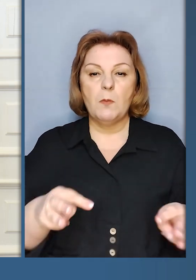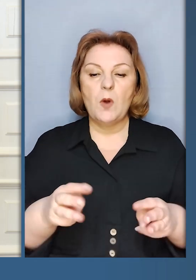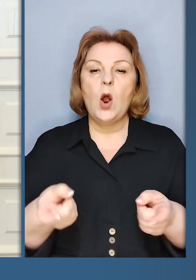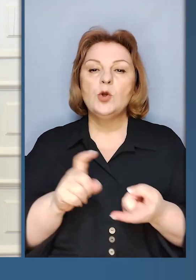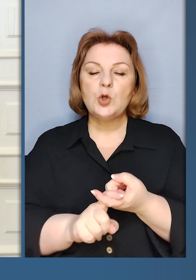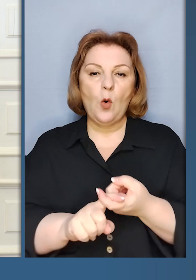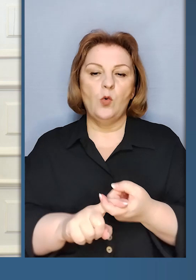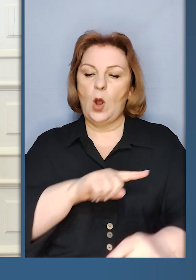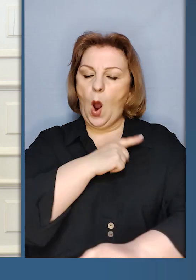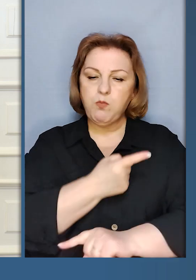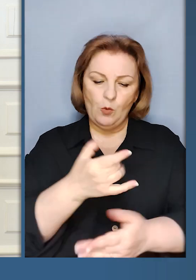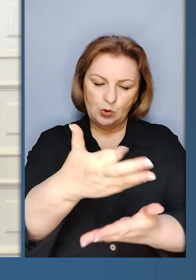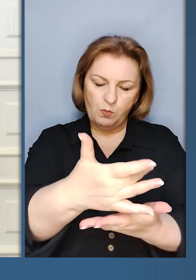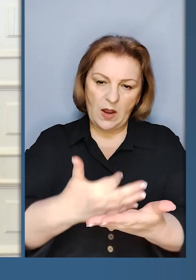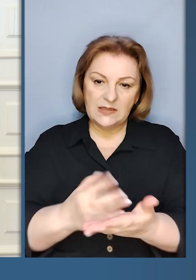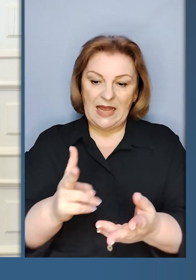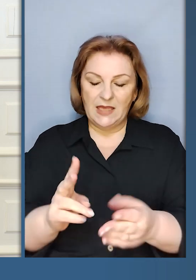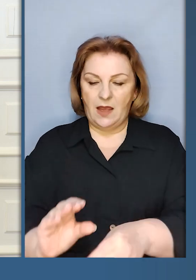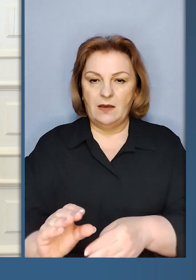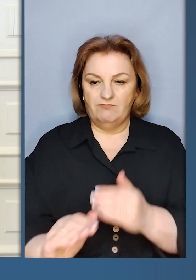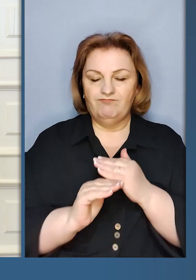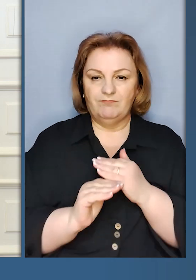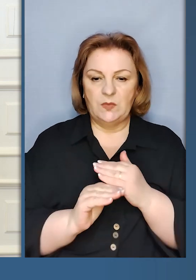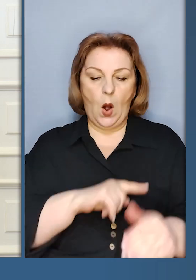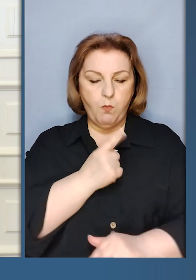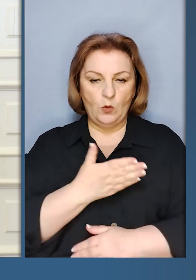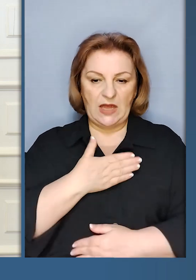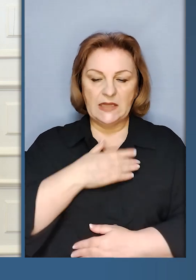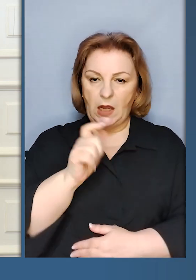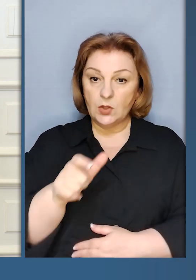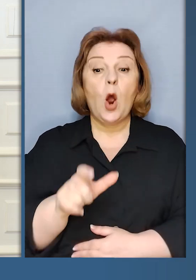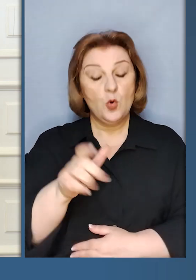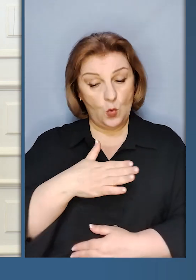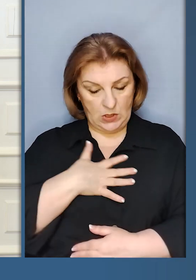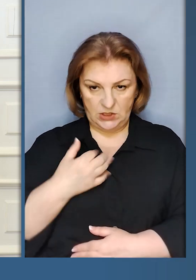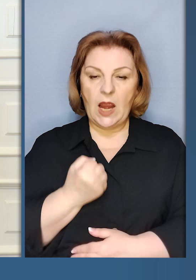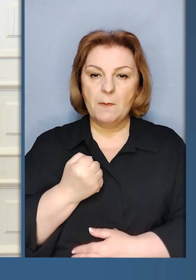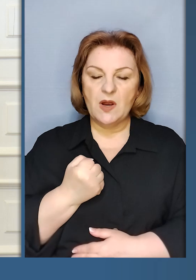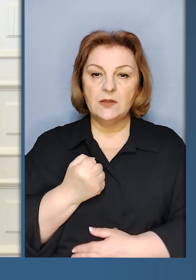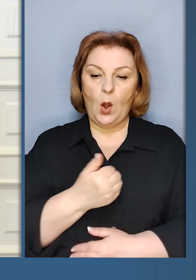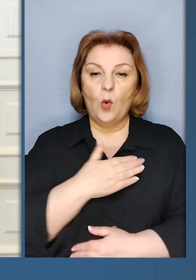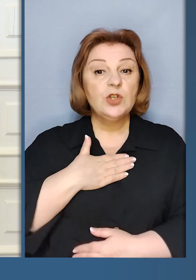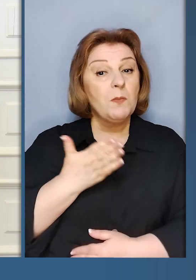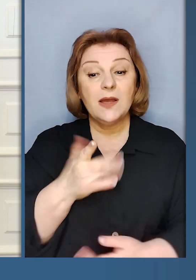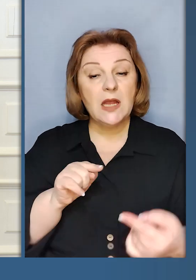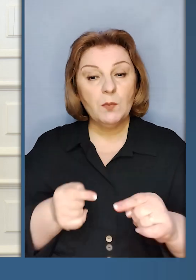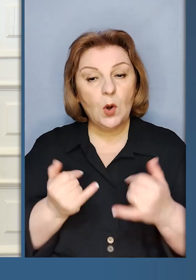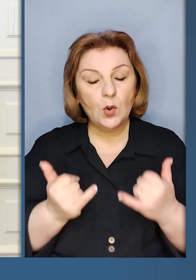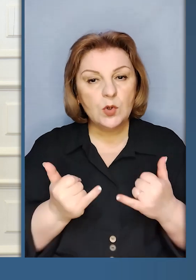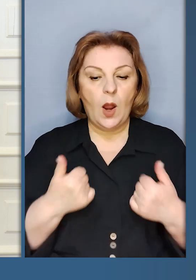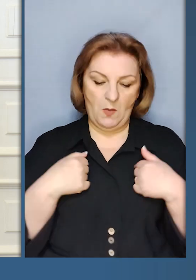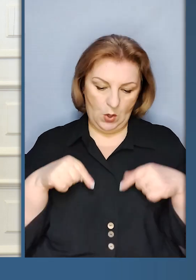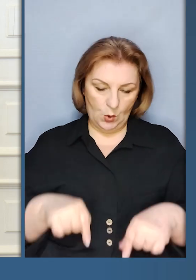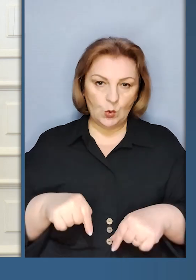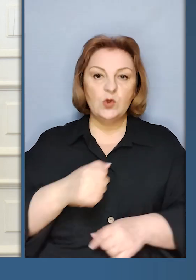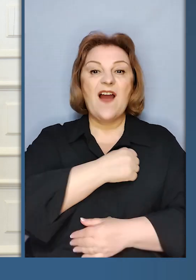-міністром щодо потужного пакету, який посилить наших людей. І вони міцні. Я хочу подякувати. Якщо ви не проти